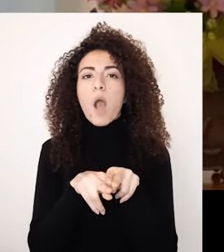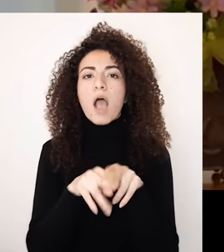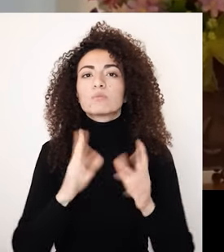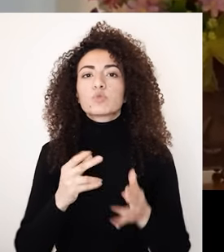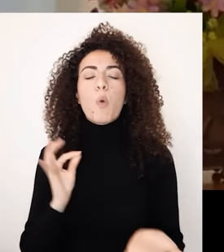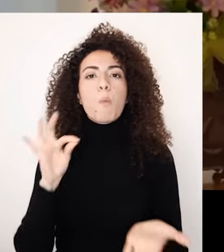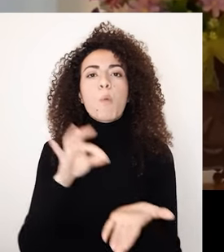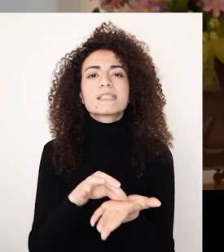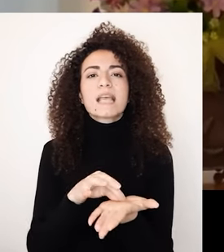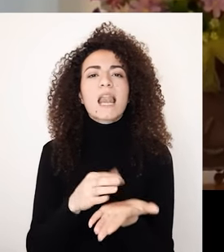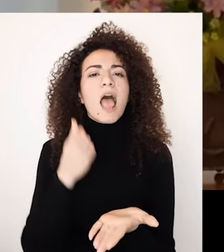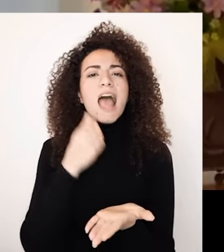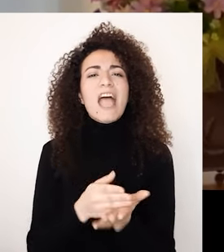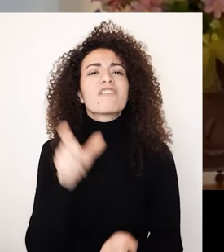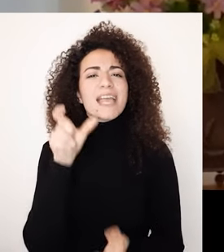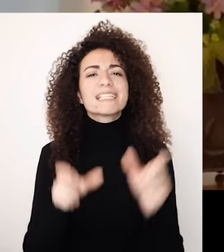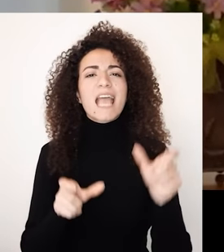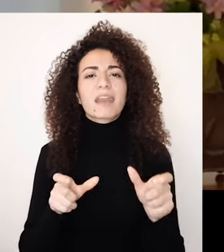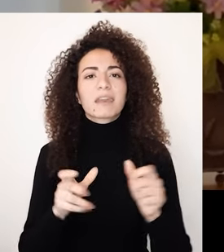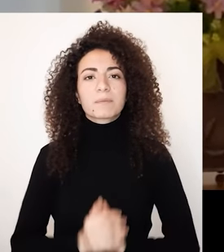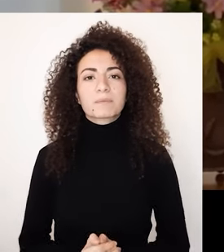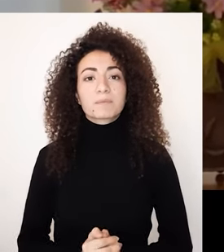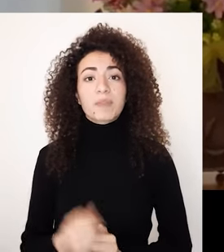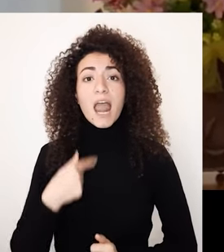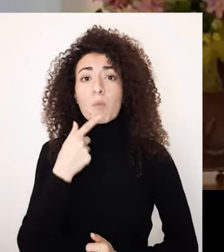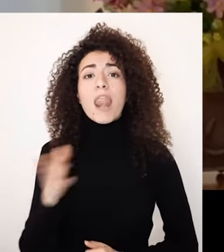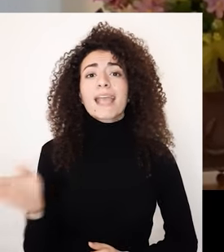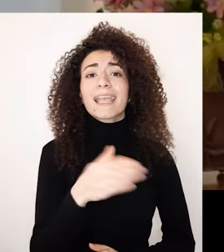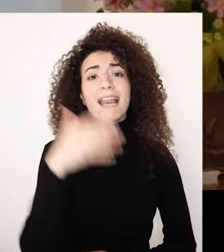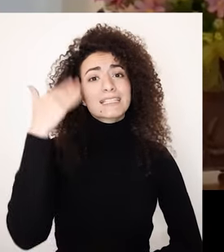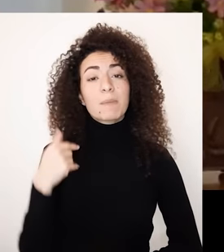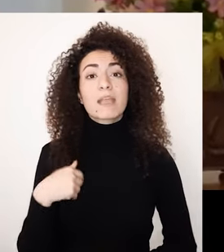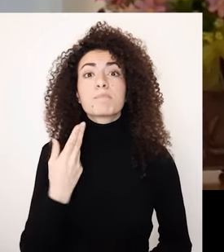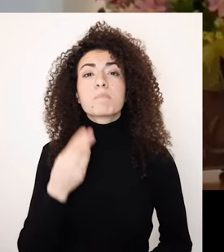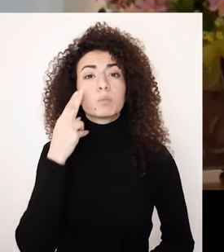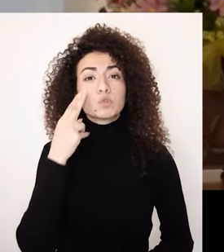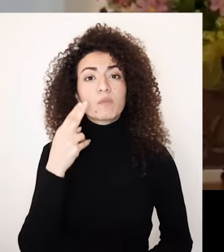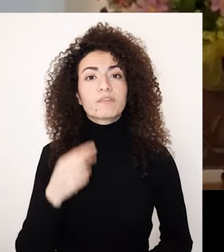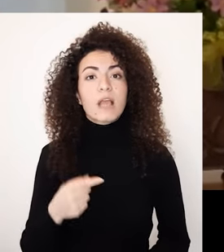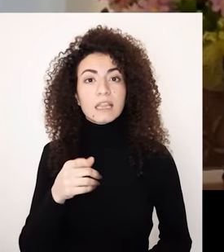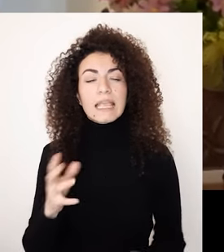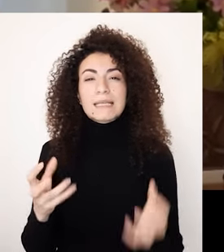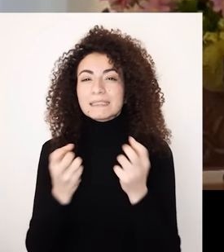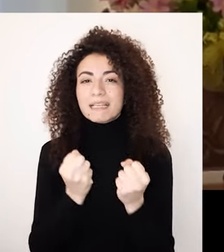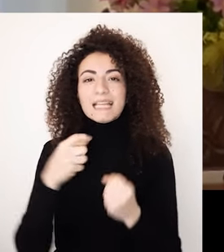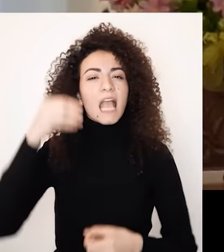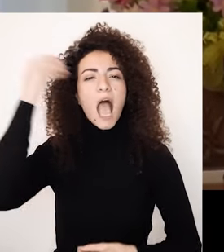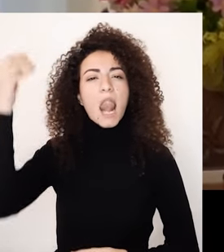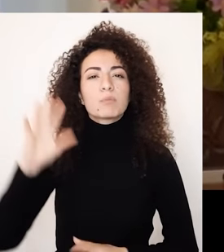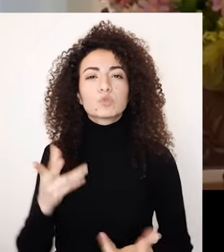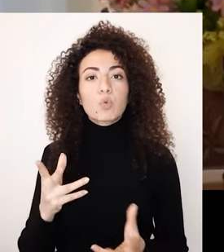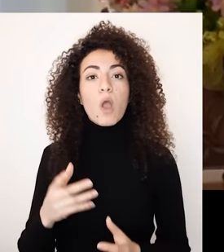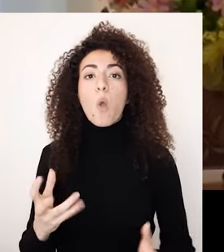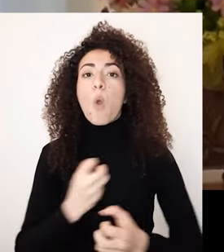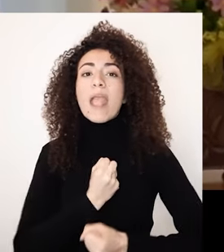عم طول معكن اليوم عبر هالفيديو اللي أقول لكل صبية ما بتشوف اتمسك بحلمك بطموحك خلي إرادتك